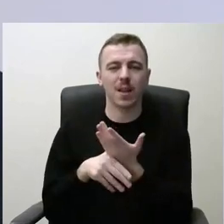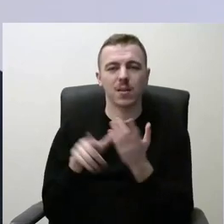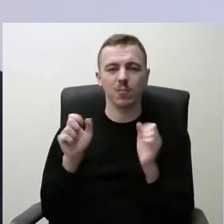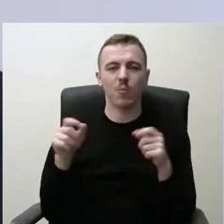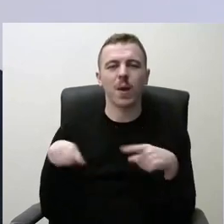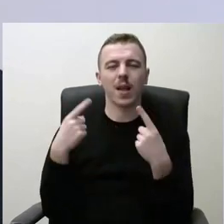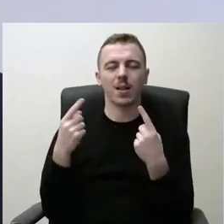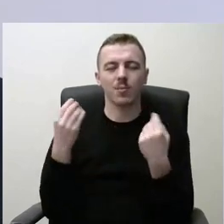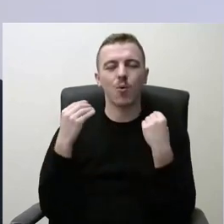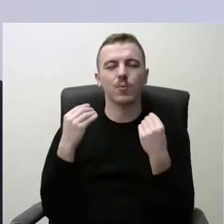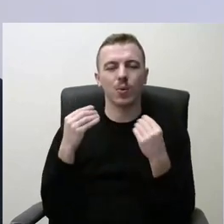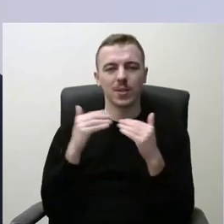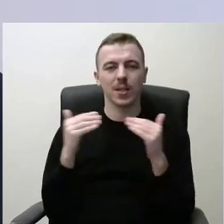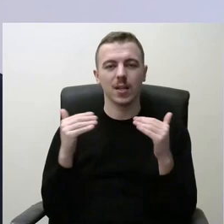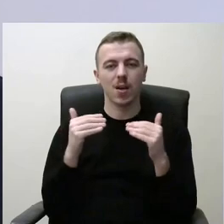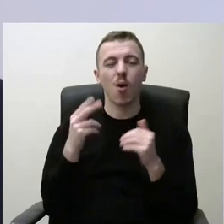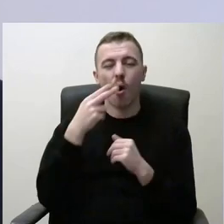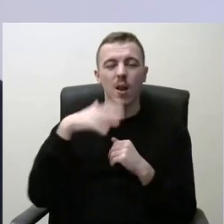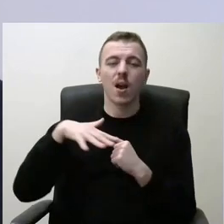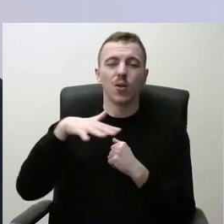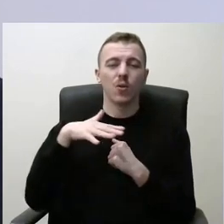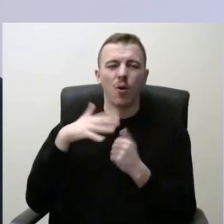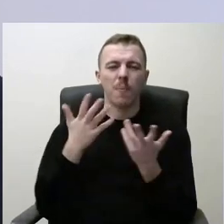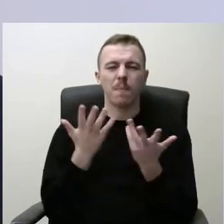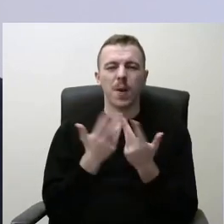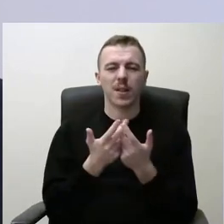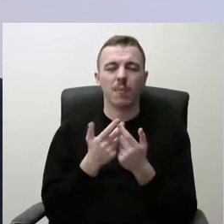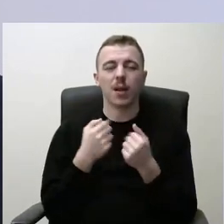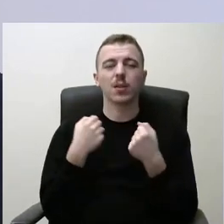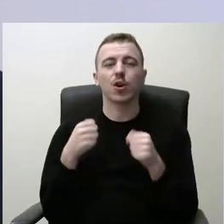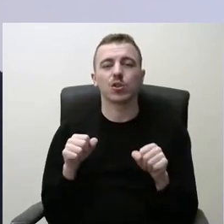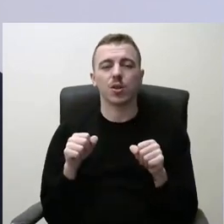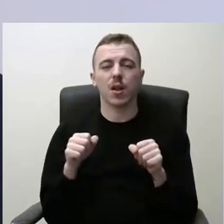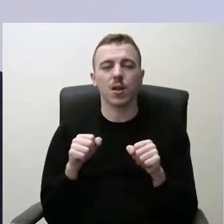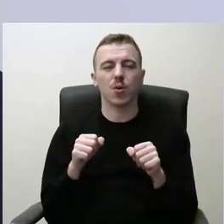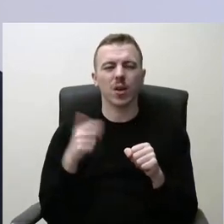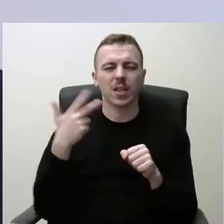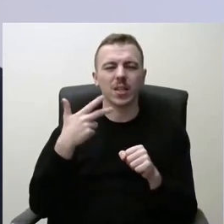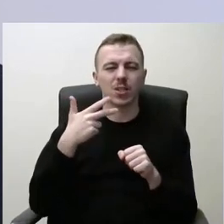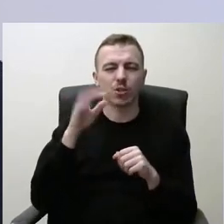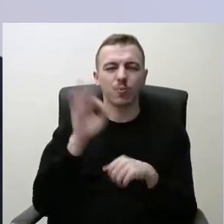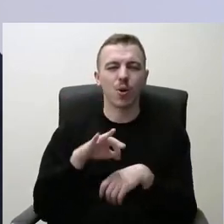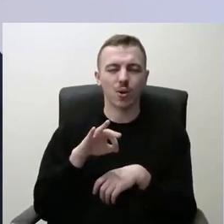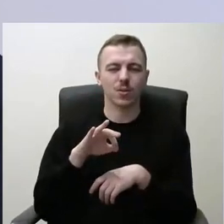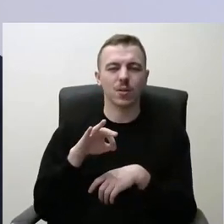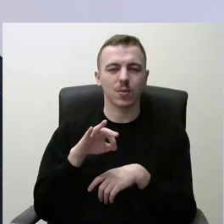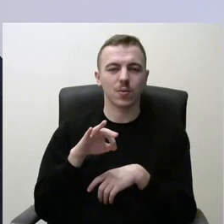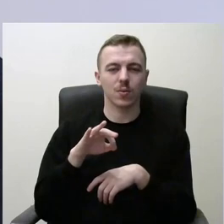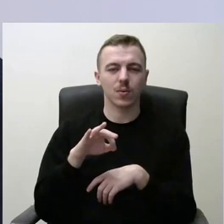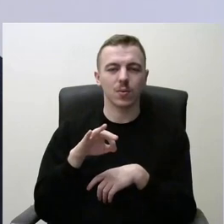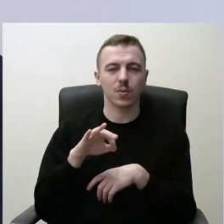tą mokymos lygį. Tai, kad Lietuvoj matematika išlaiko 30 procentų beras, tai čia yra